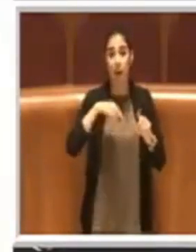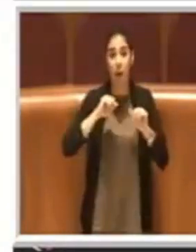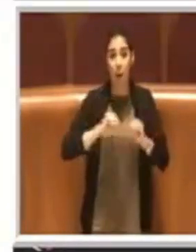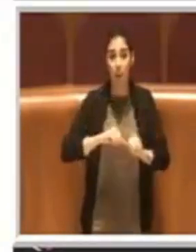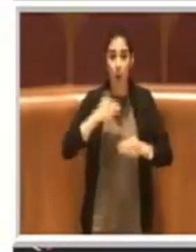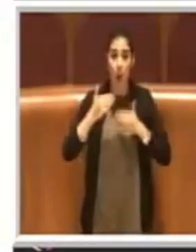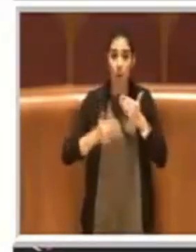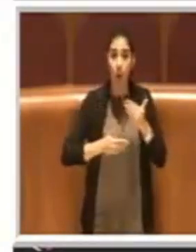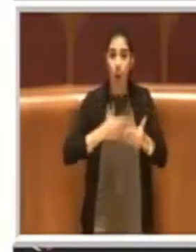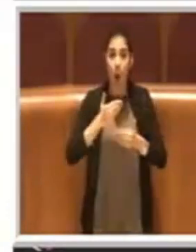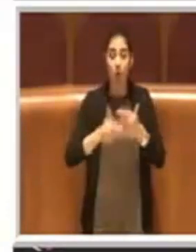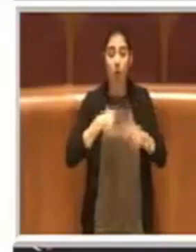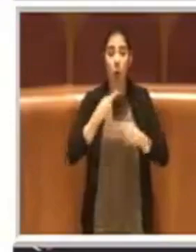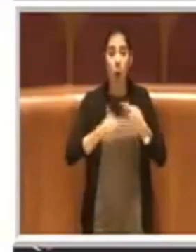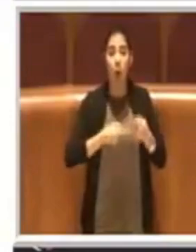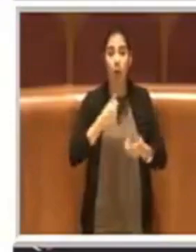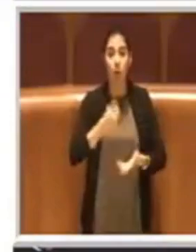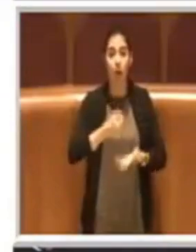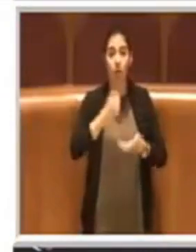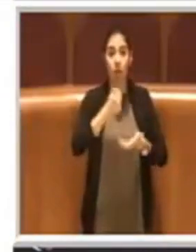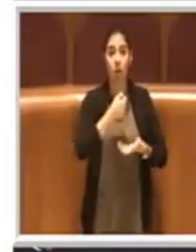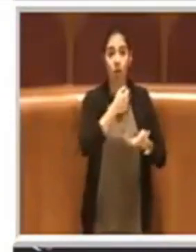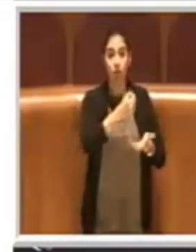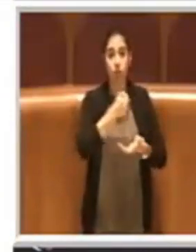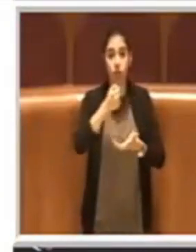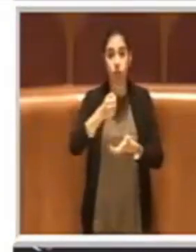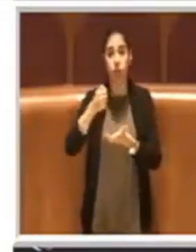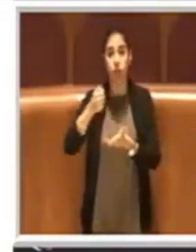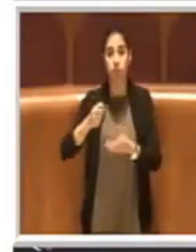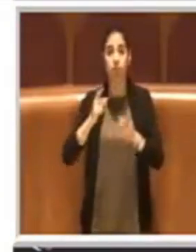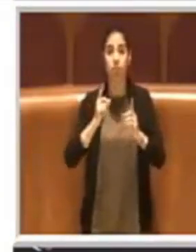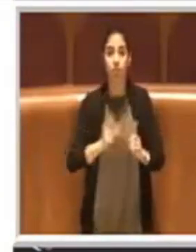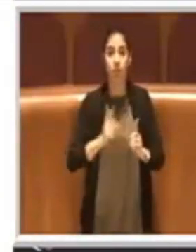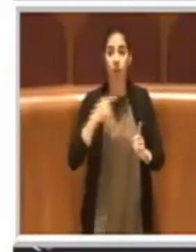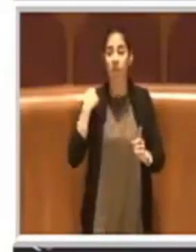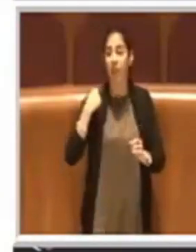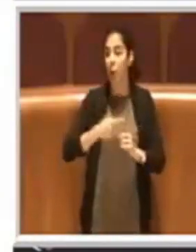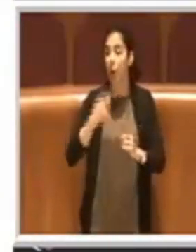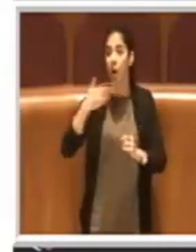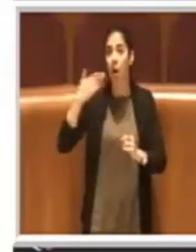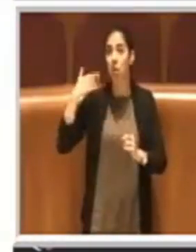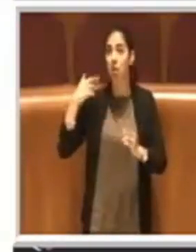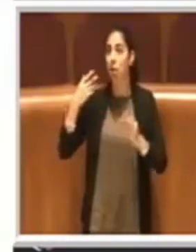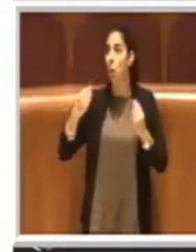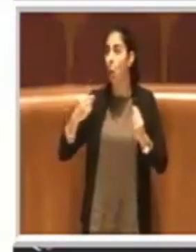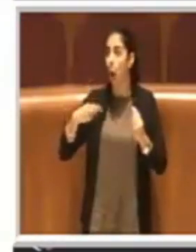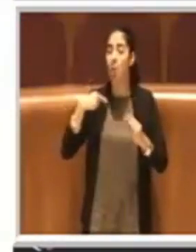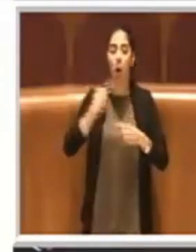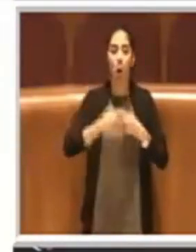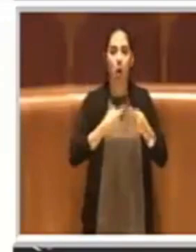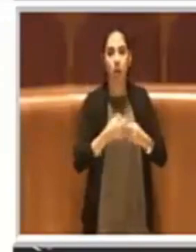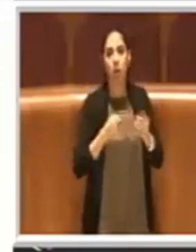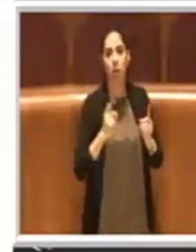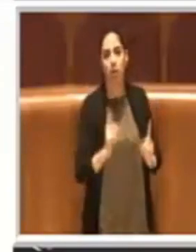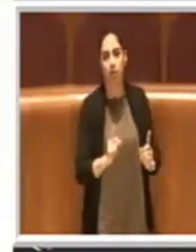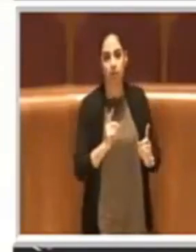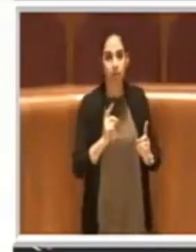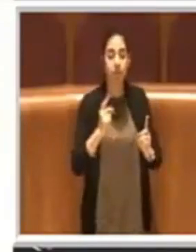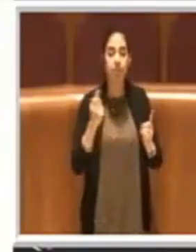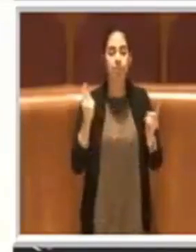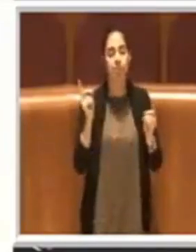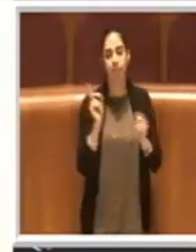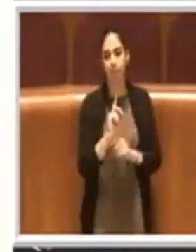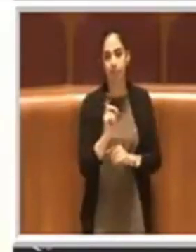continuare a dare i fondi sulla base storica di quanto dato fino a quel momento. Allora sarebbe giusto ed